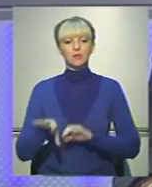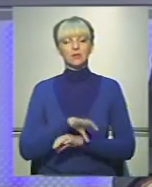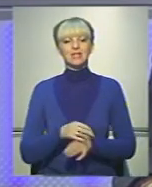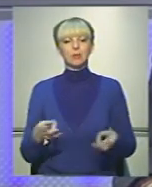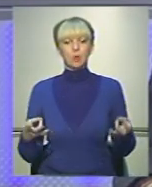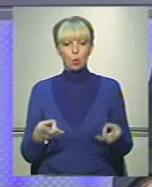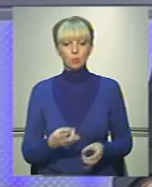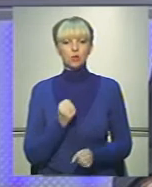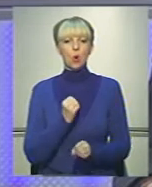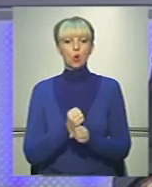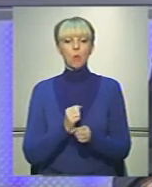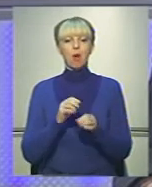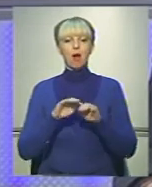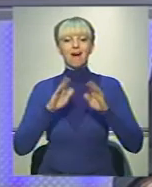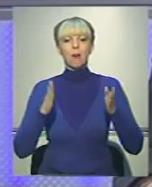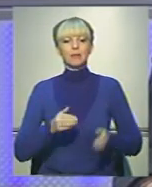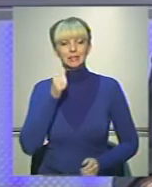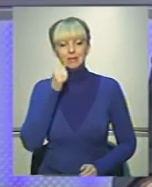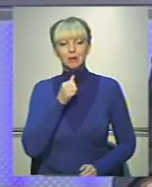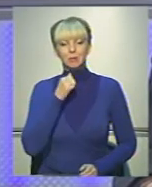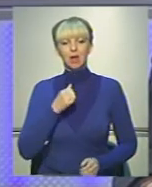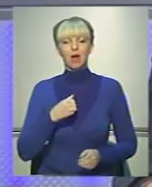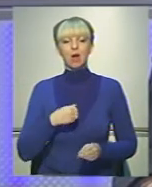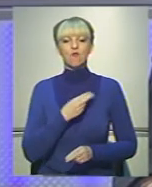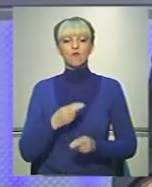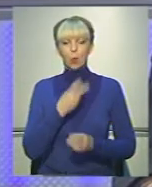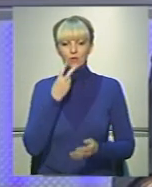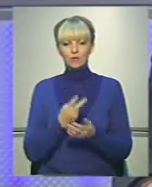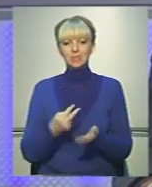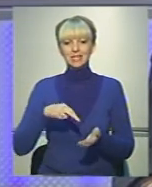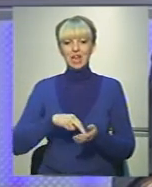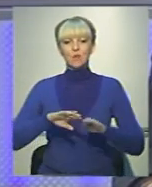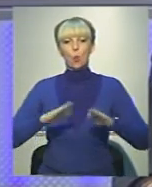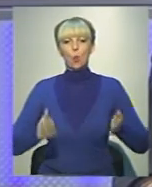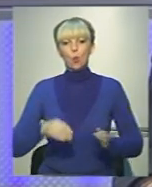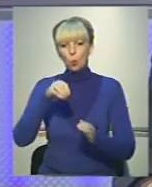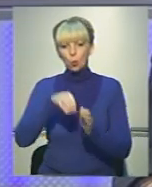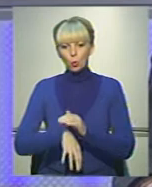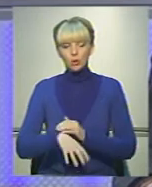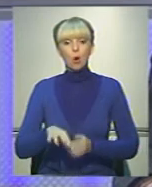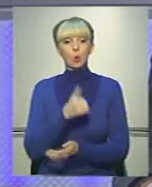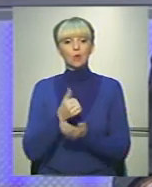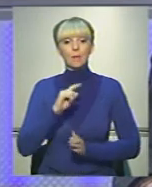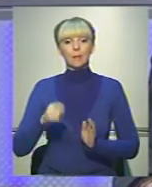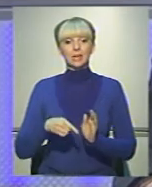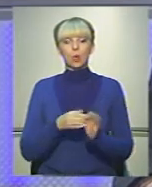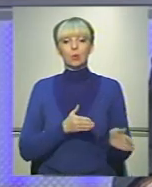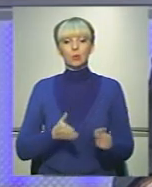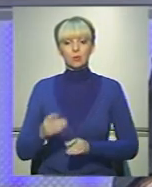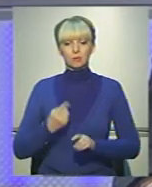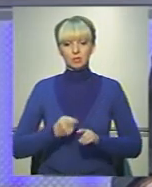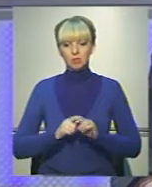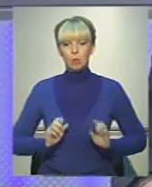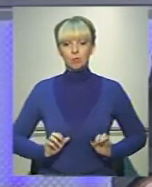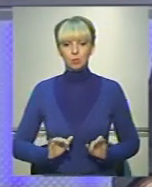необхідним, роблять кабінки для таємного вилевиявлення, ставлять урни. Але найголовніше питання у підготовці до цього